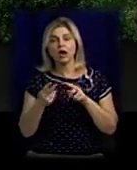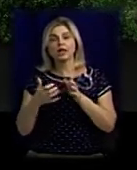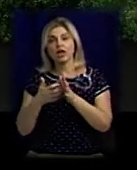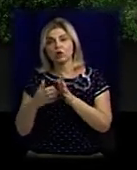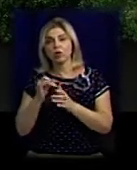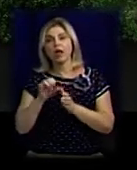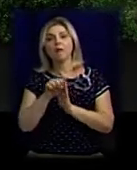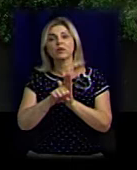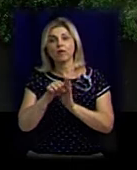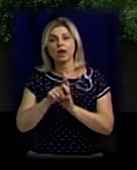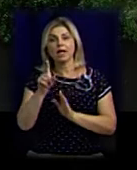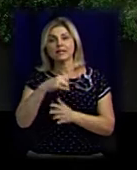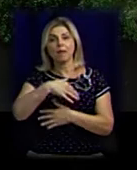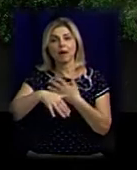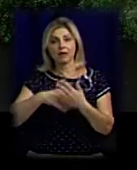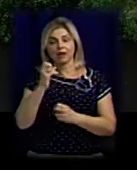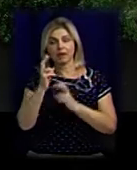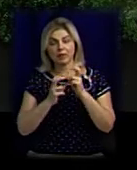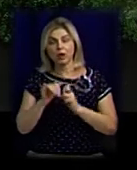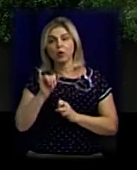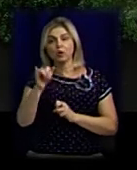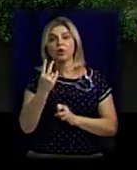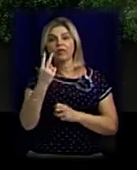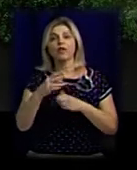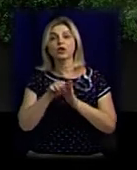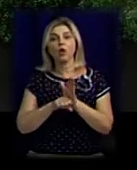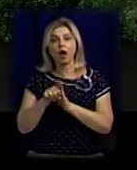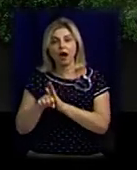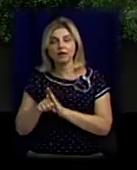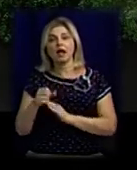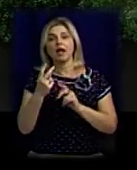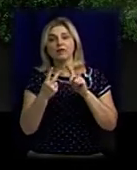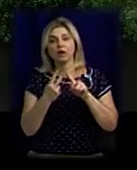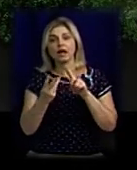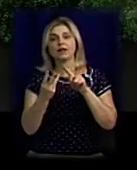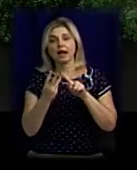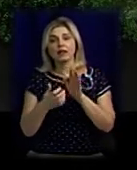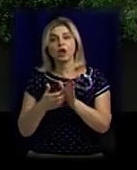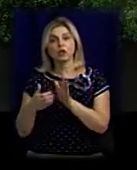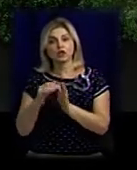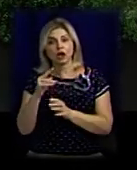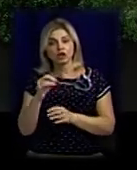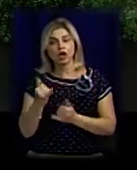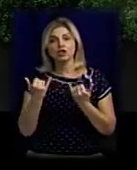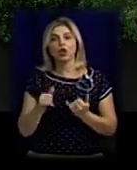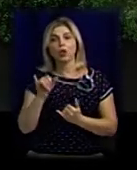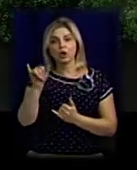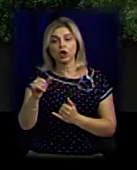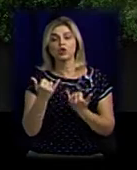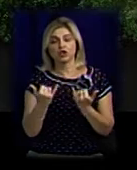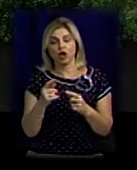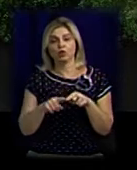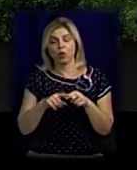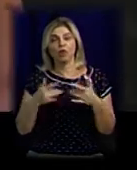догани за бардак на підприємстві, тобто у неї фактично дві догани, третя вже друга недостача і вона зараз перебуває в стадії звільнення.